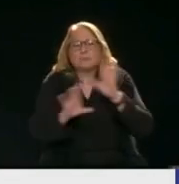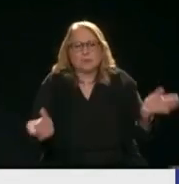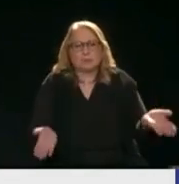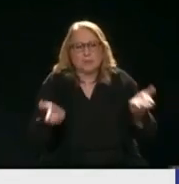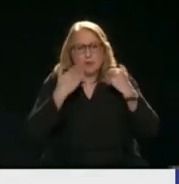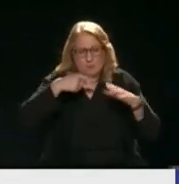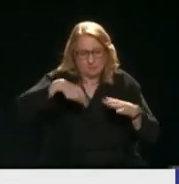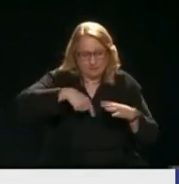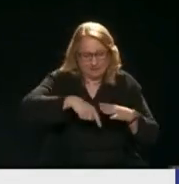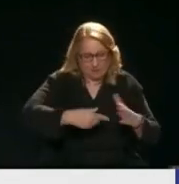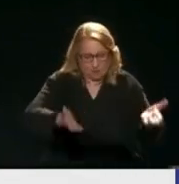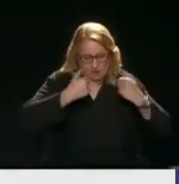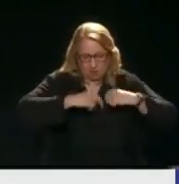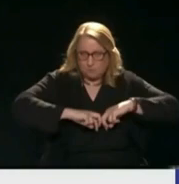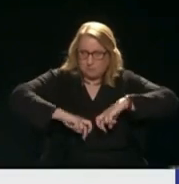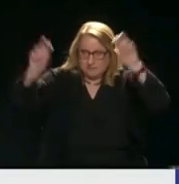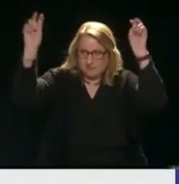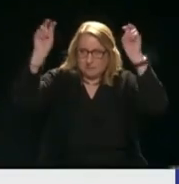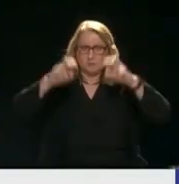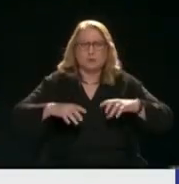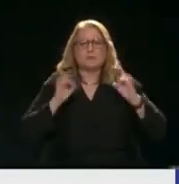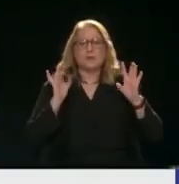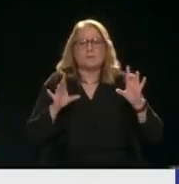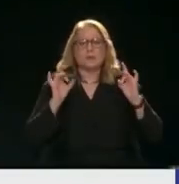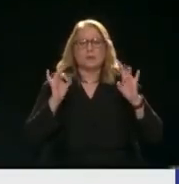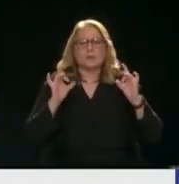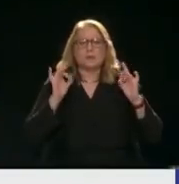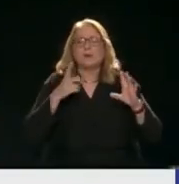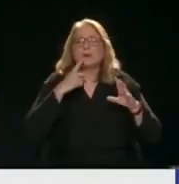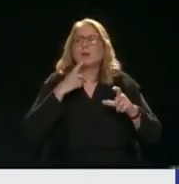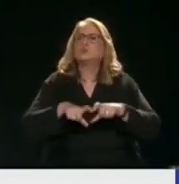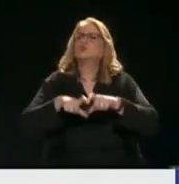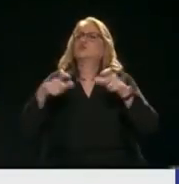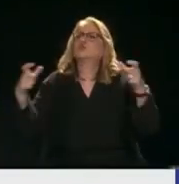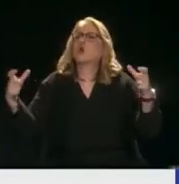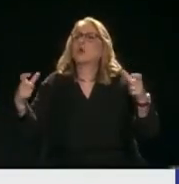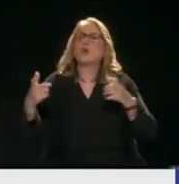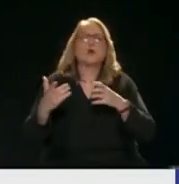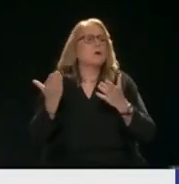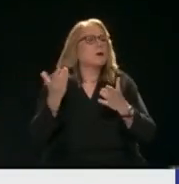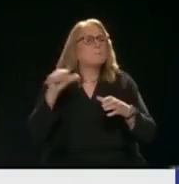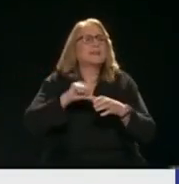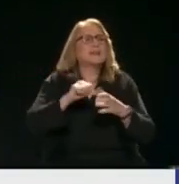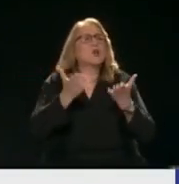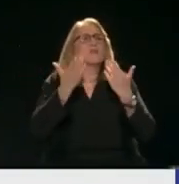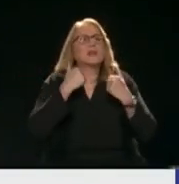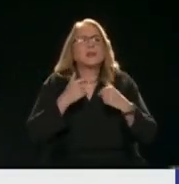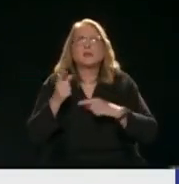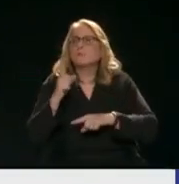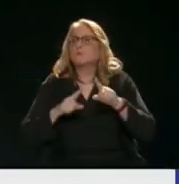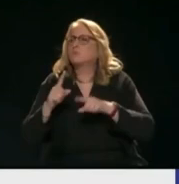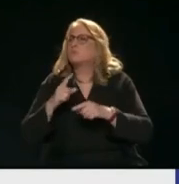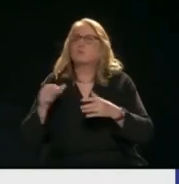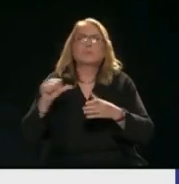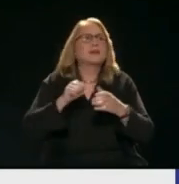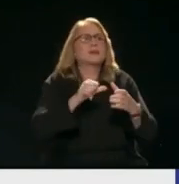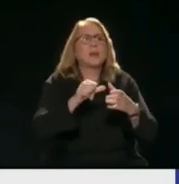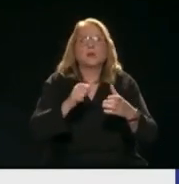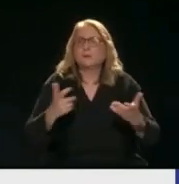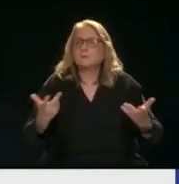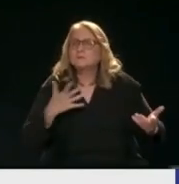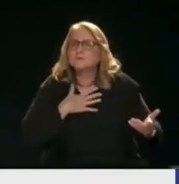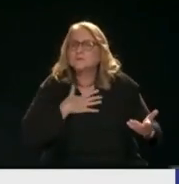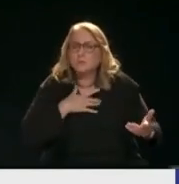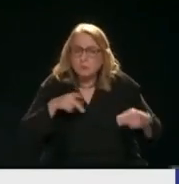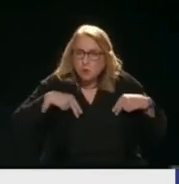Και τσακωνόμασταν την άλλη φορά Πριν δύο χρόνια Το σχολείο που δεν έχει πετρέλαιο Και ποιος θα του δώσει Ποιος να του δώσει Εσύ να του δώσεις Τσάμπα το πετρέλαιο